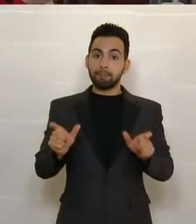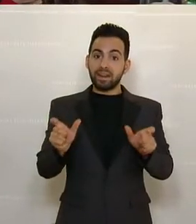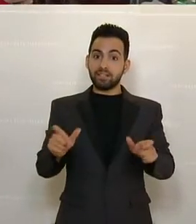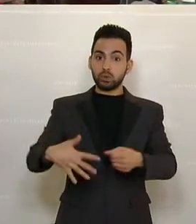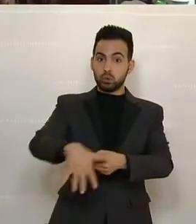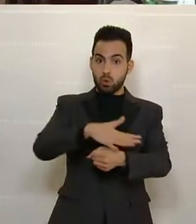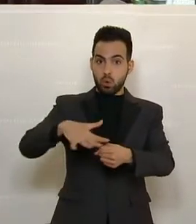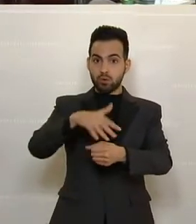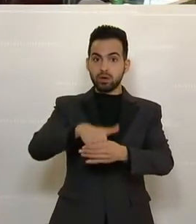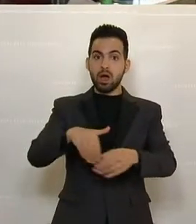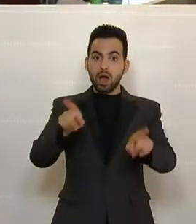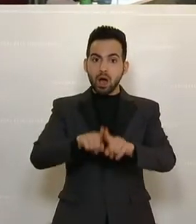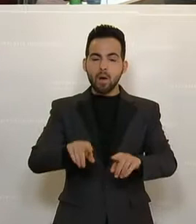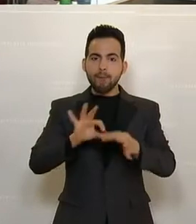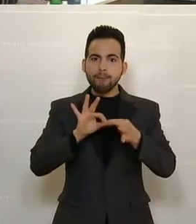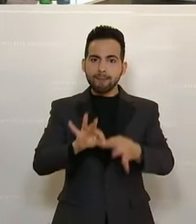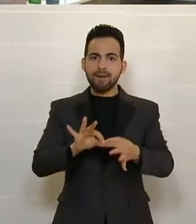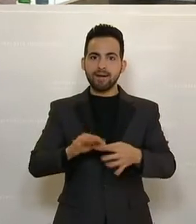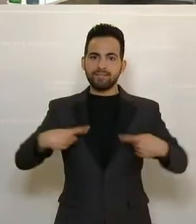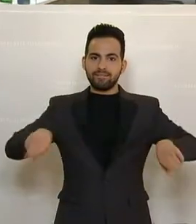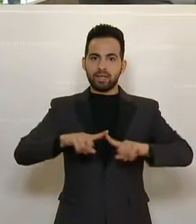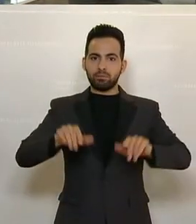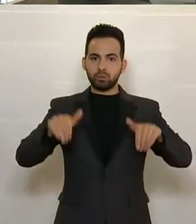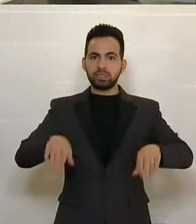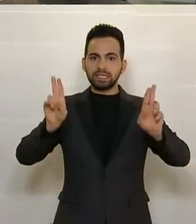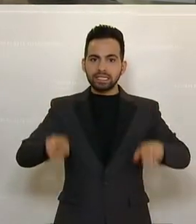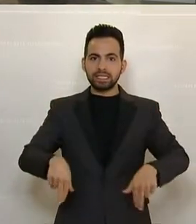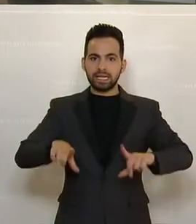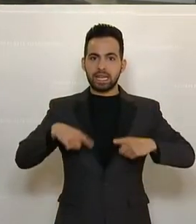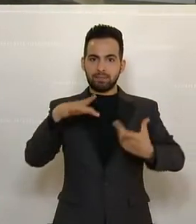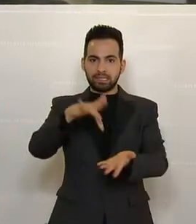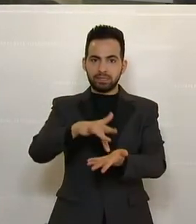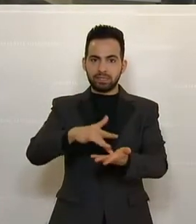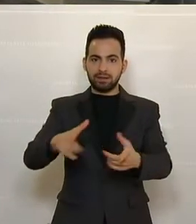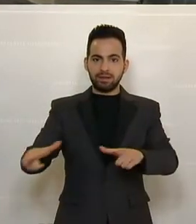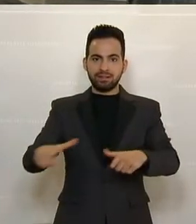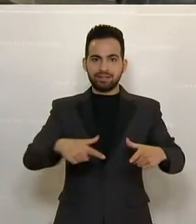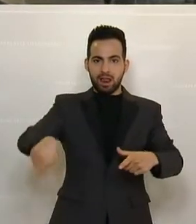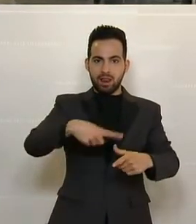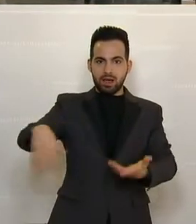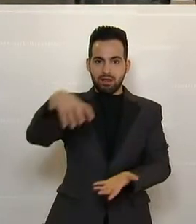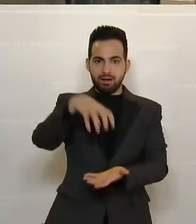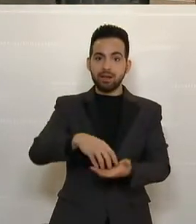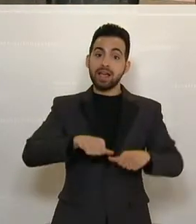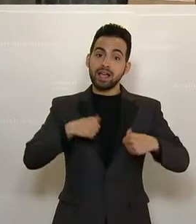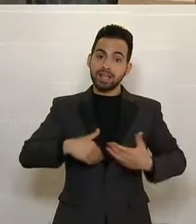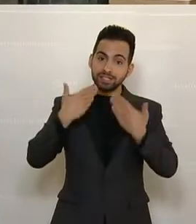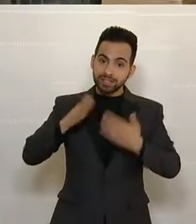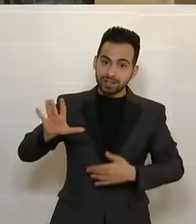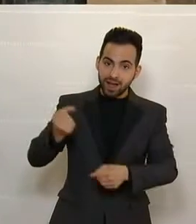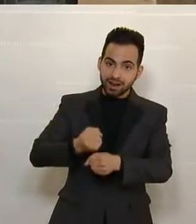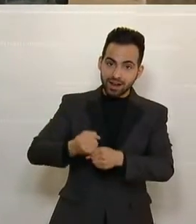geht, dort, wo es darum geht, dass wir das richtige Lebensmittel auch auf den Teller bekommen. Herzlichen Dank für Ihre Arbeit.